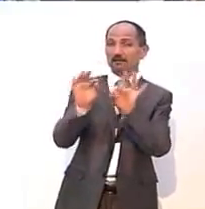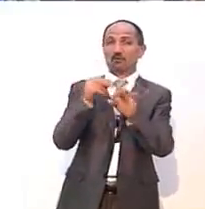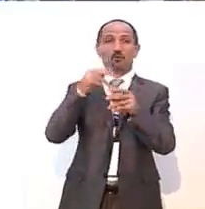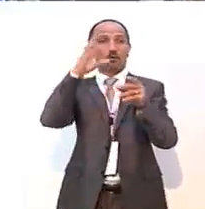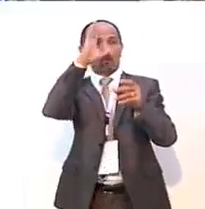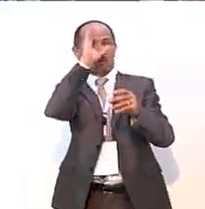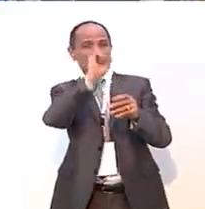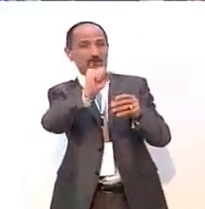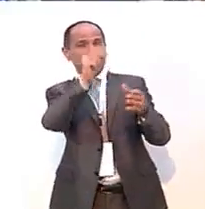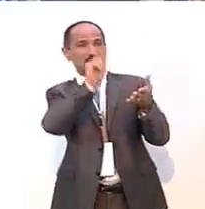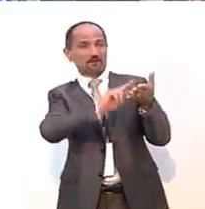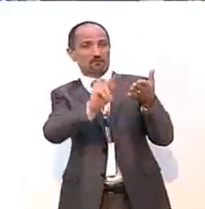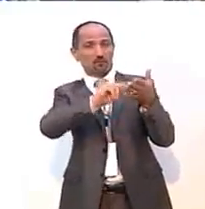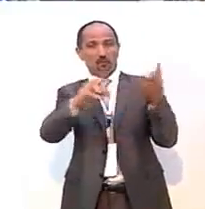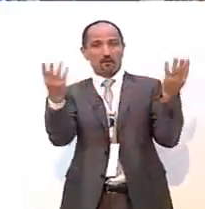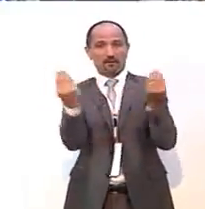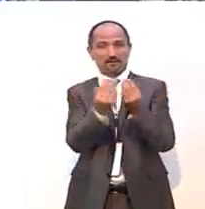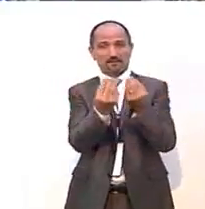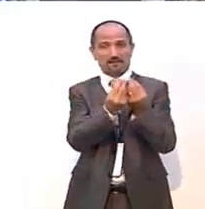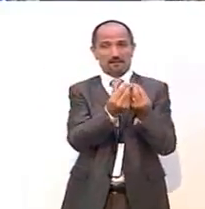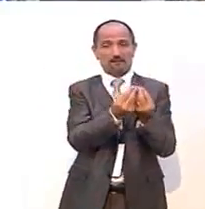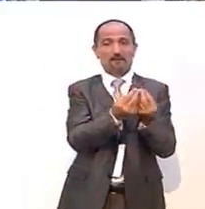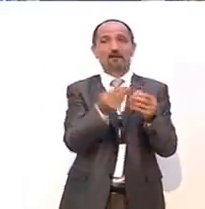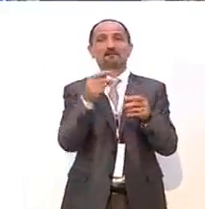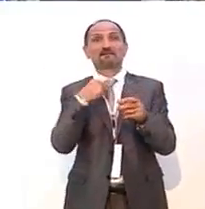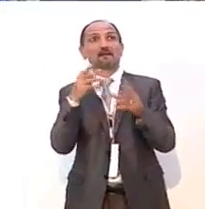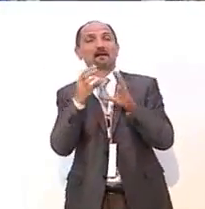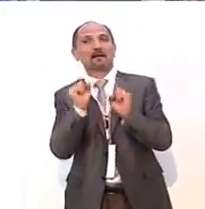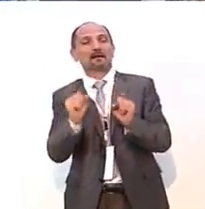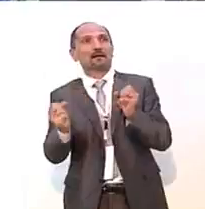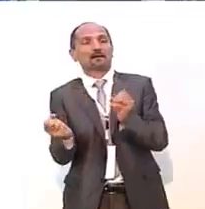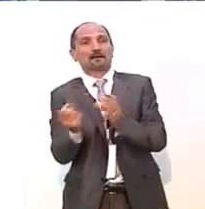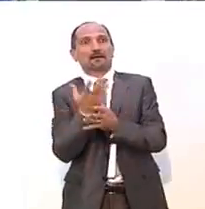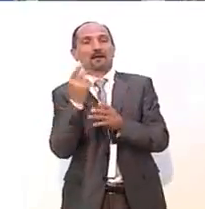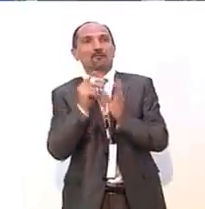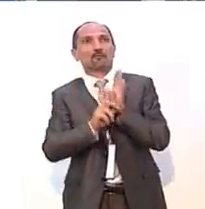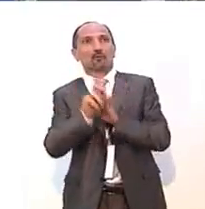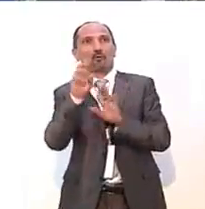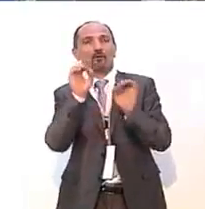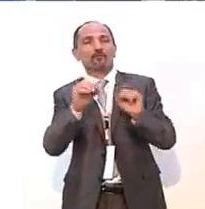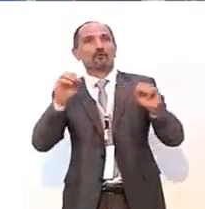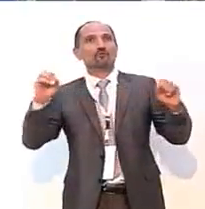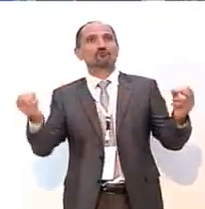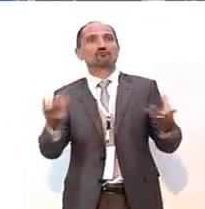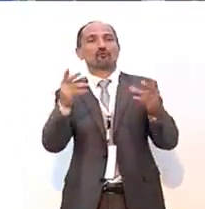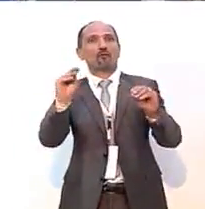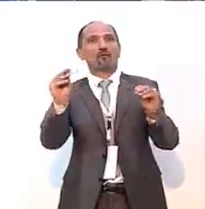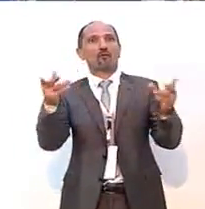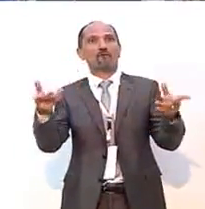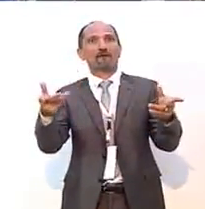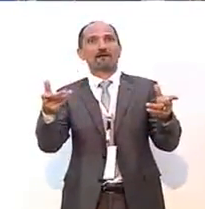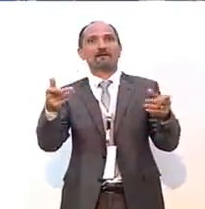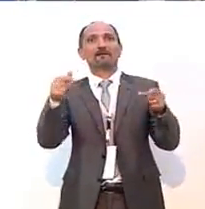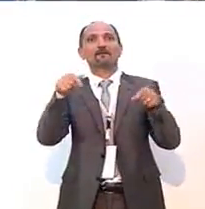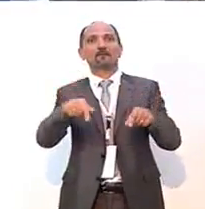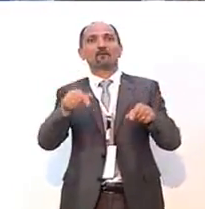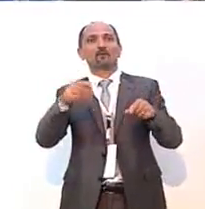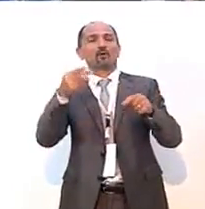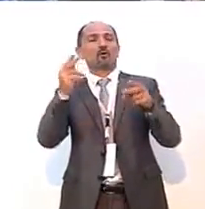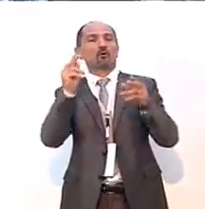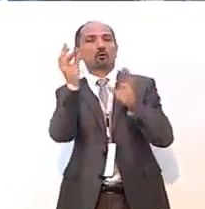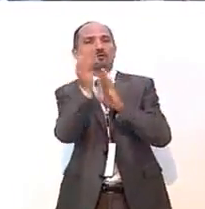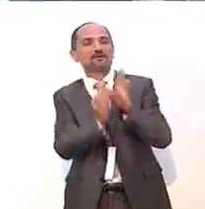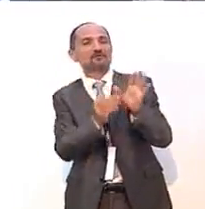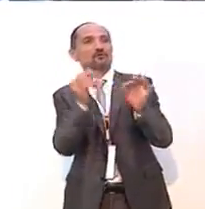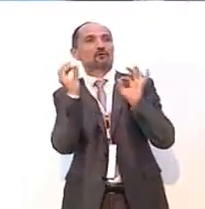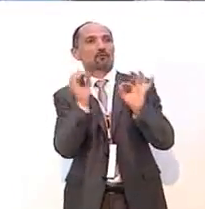'università. E se saremo in grado di sviluppare una nuova solidarietà generazionale che quindi ponga al centro la condizione di vita dei